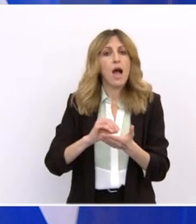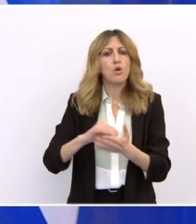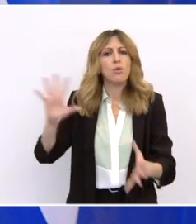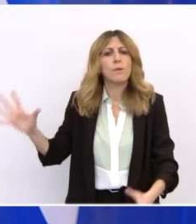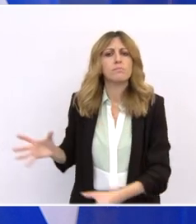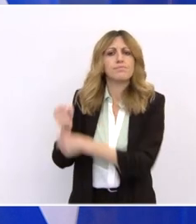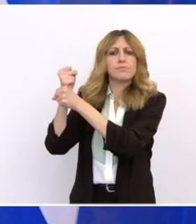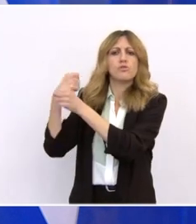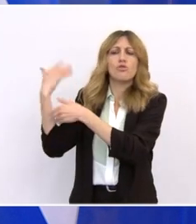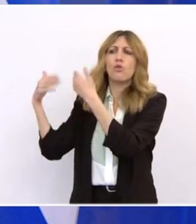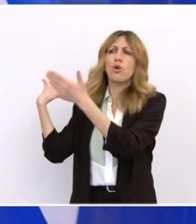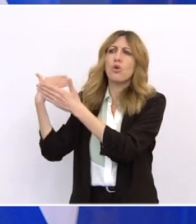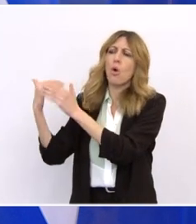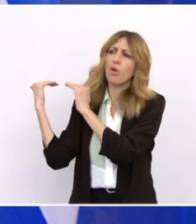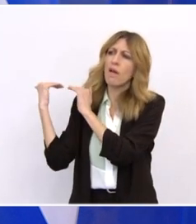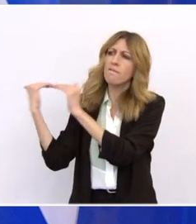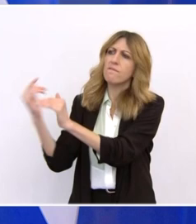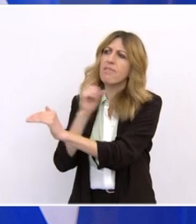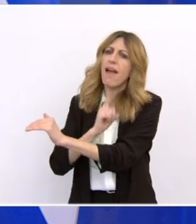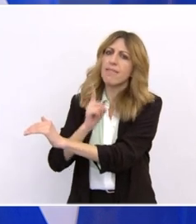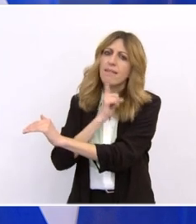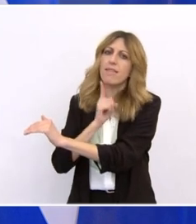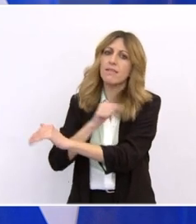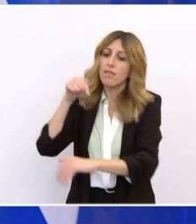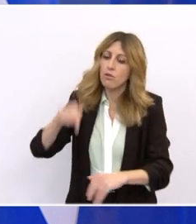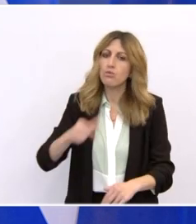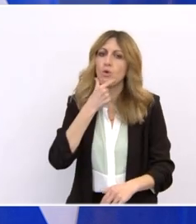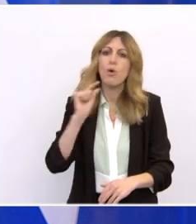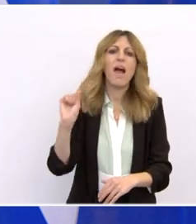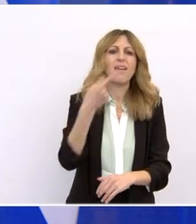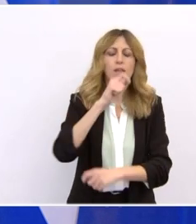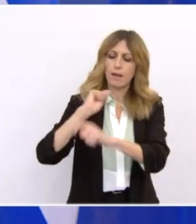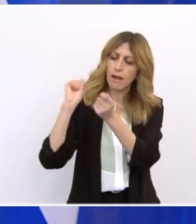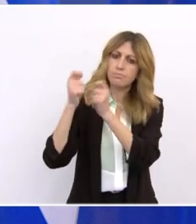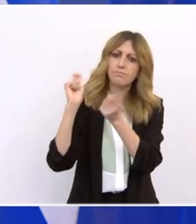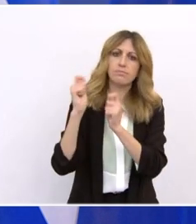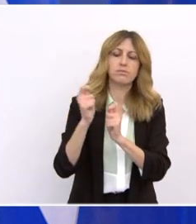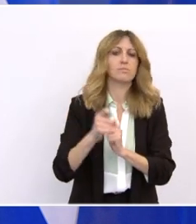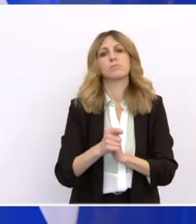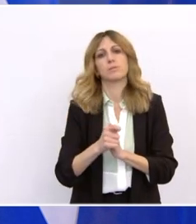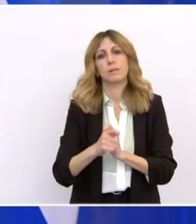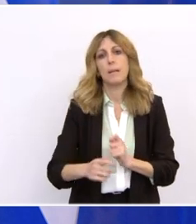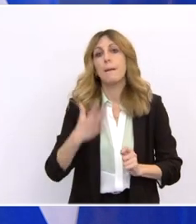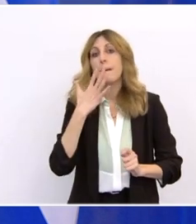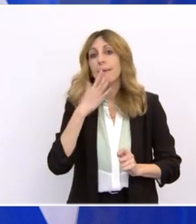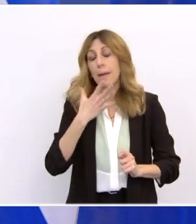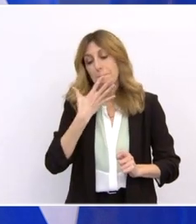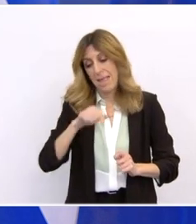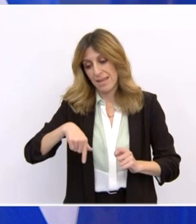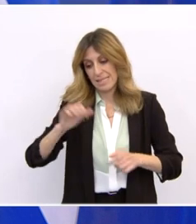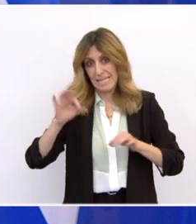εξαλείφοντας παγιωμένες παθογένειες. Και ο σχεδιασμός αυτού του μεγάλου άλματος είναι μόνο η αρχή,